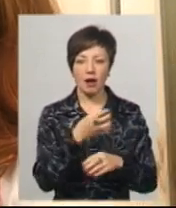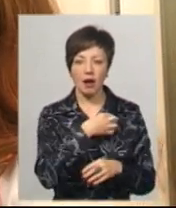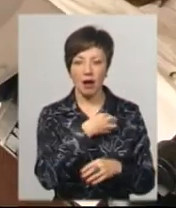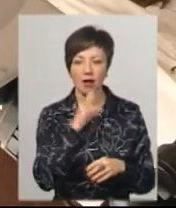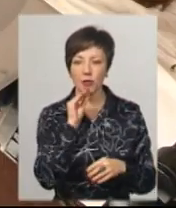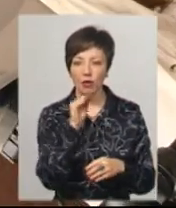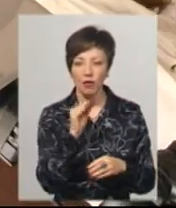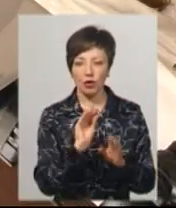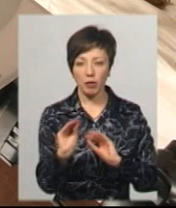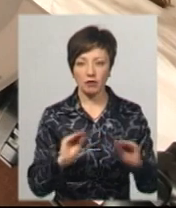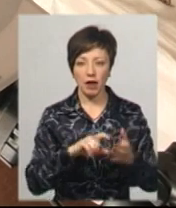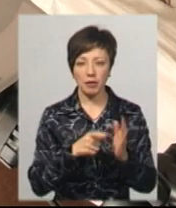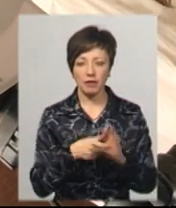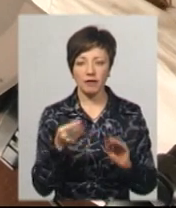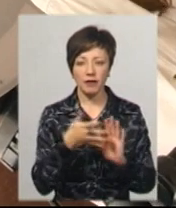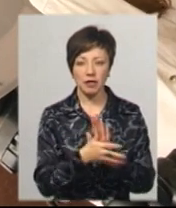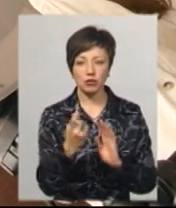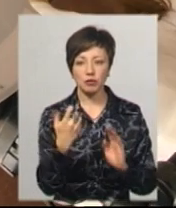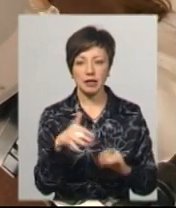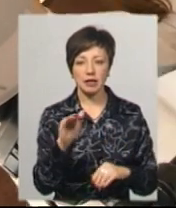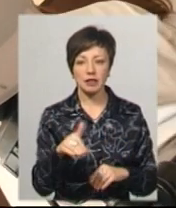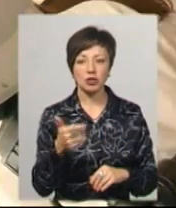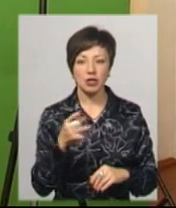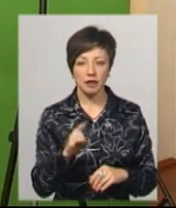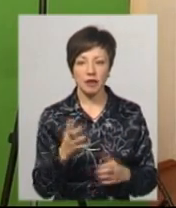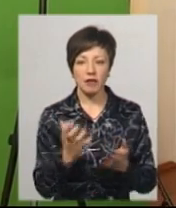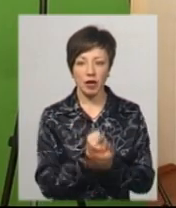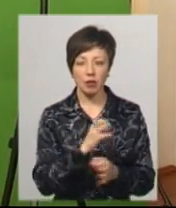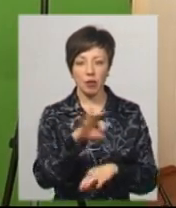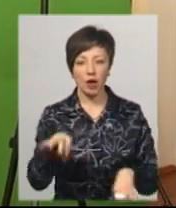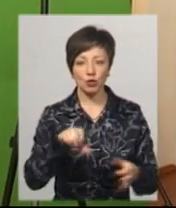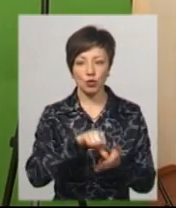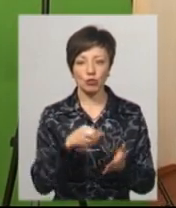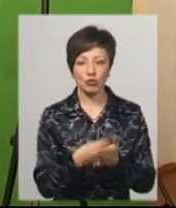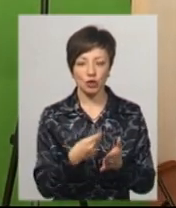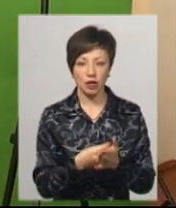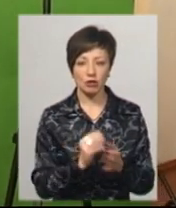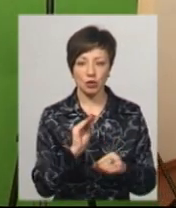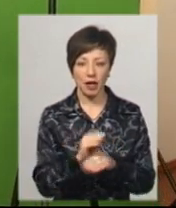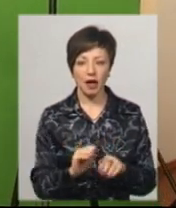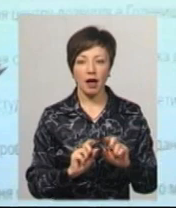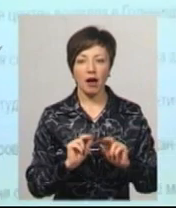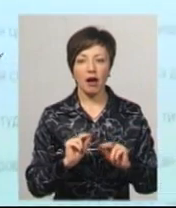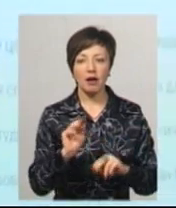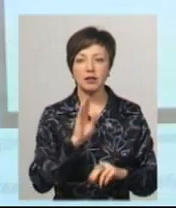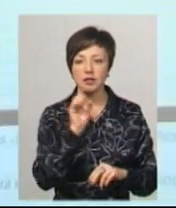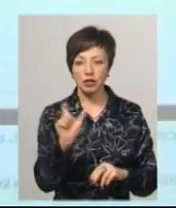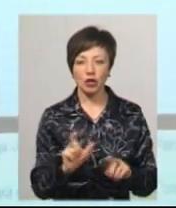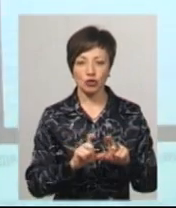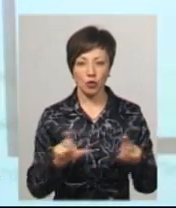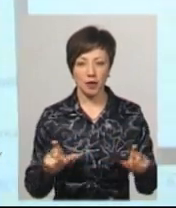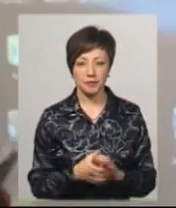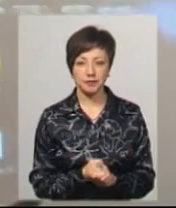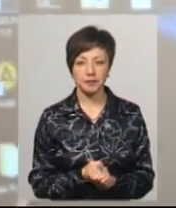принтер та облаштування кабінету. На це все витратили 150 тисяч гривень, виграний в проєкті участі бюджету, додає учениця школи Анна Синявська. Ми